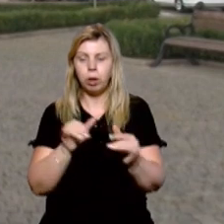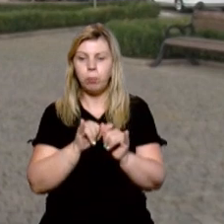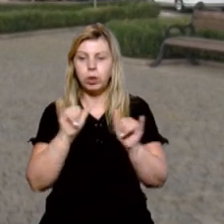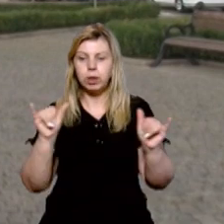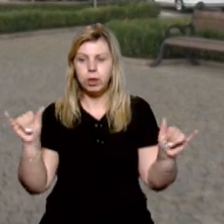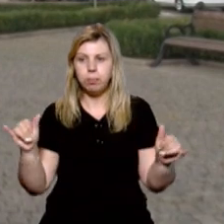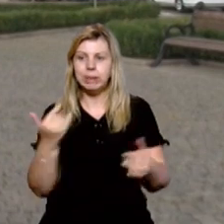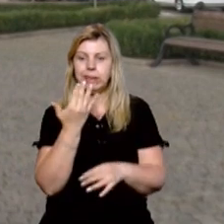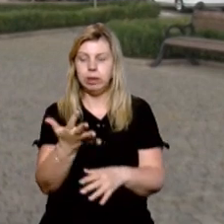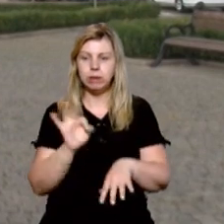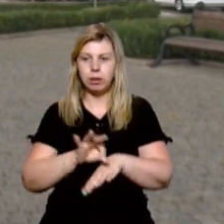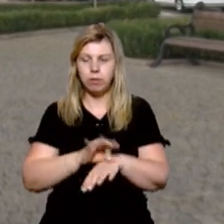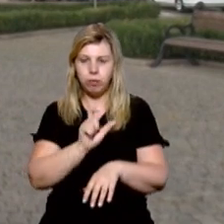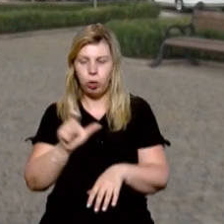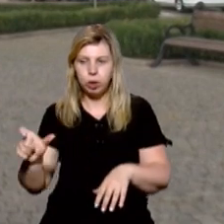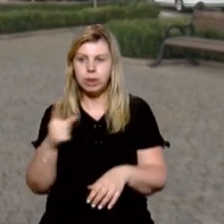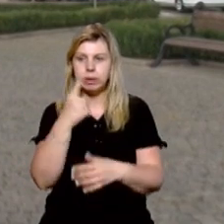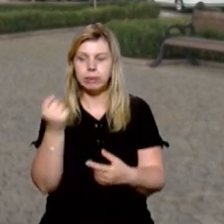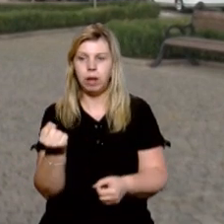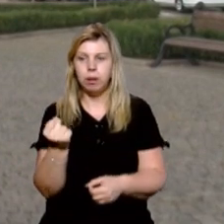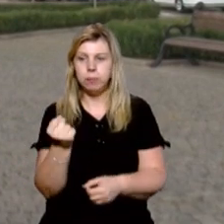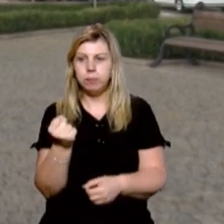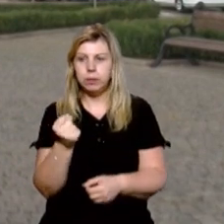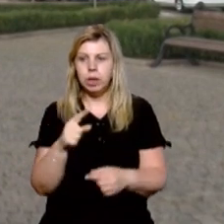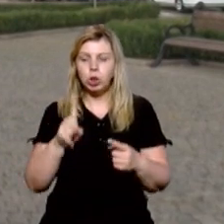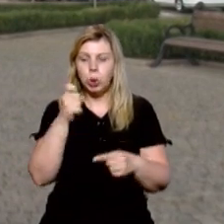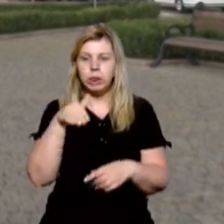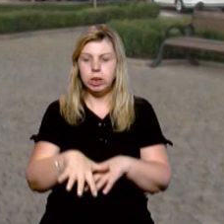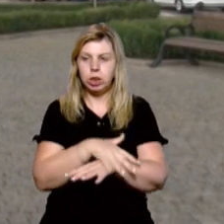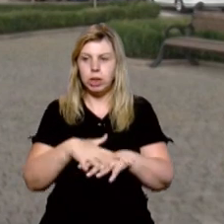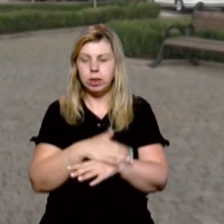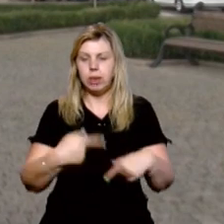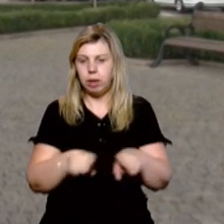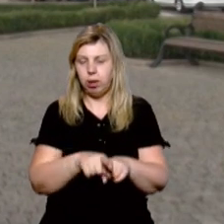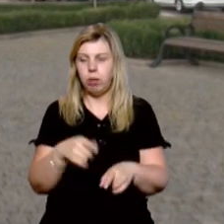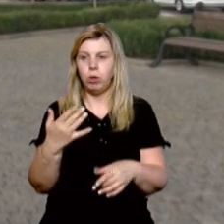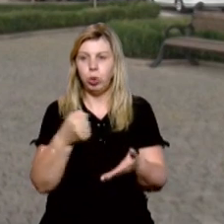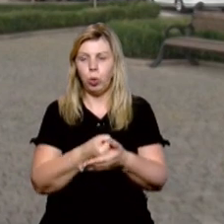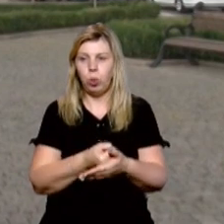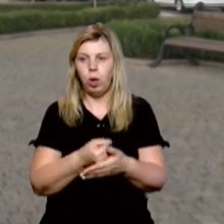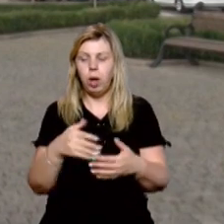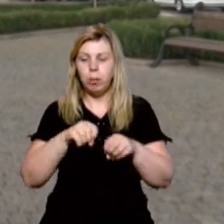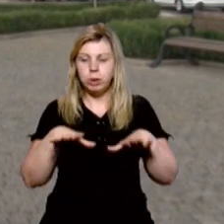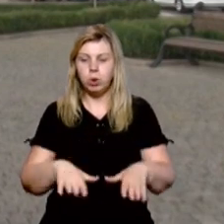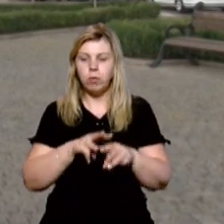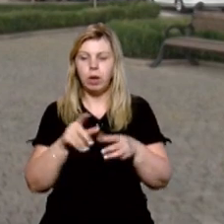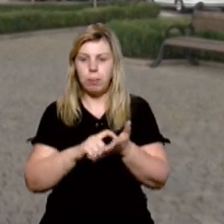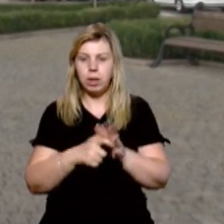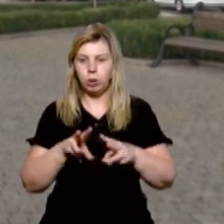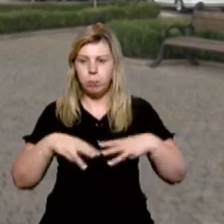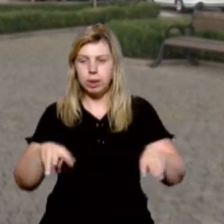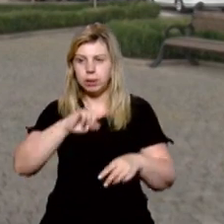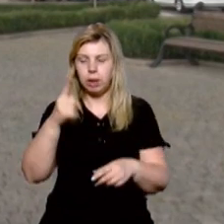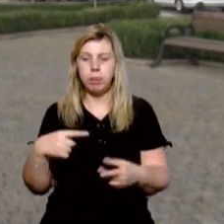кількості захворювання на 100 тисяч населення. Таким чином, відповідно до постанови Кабінету міністрів,